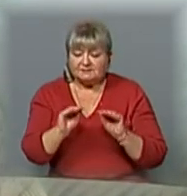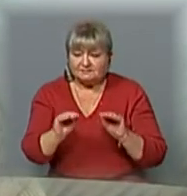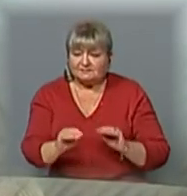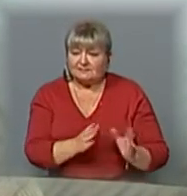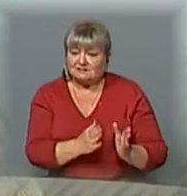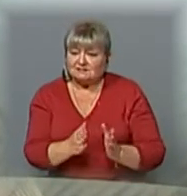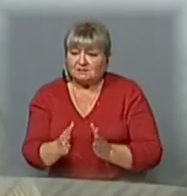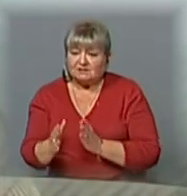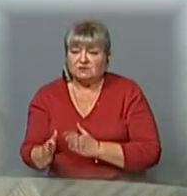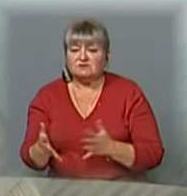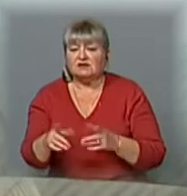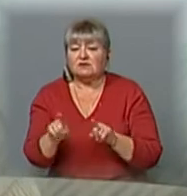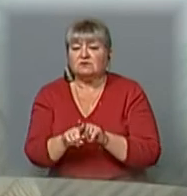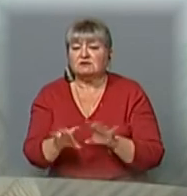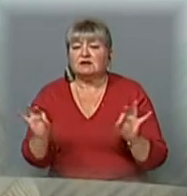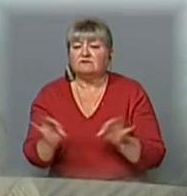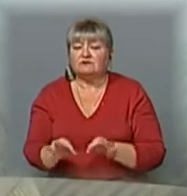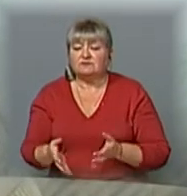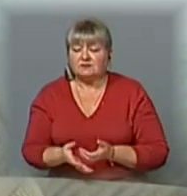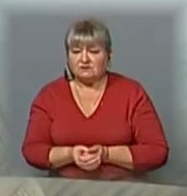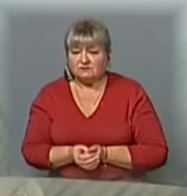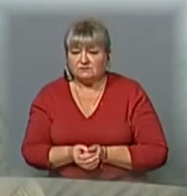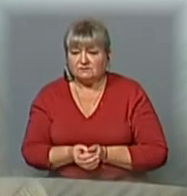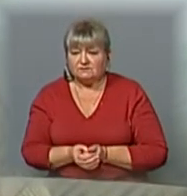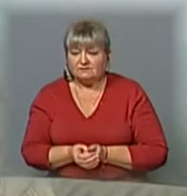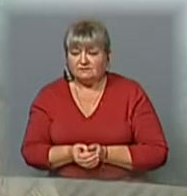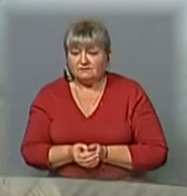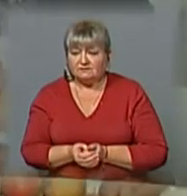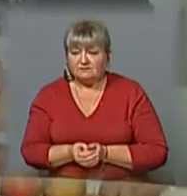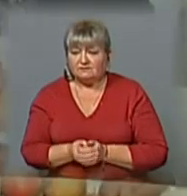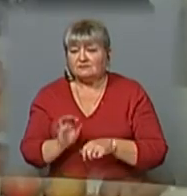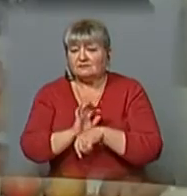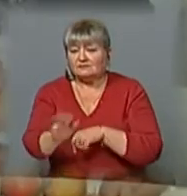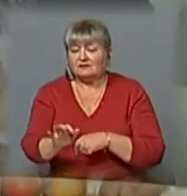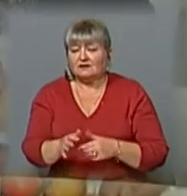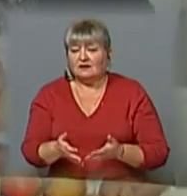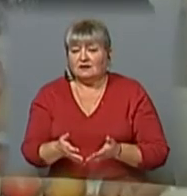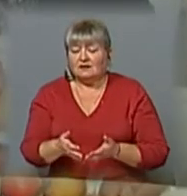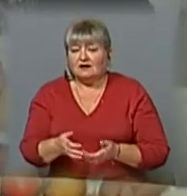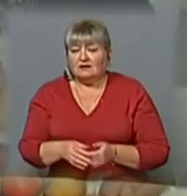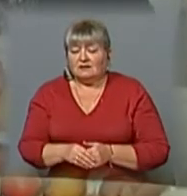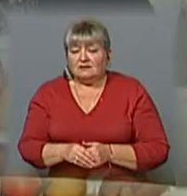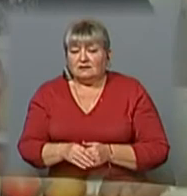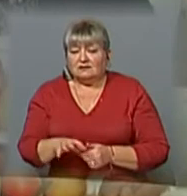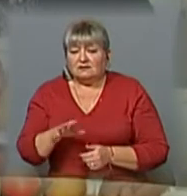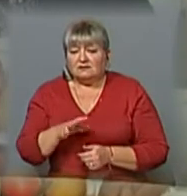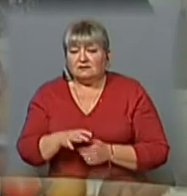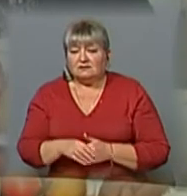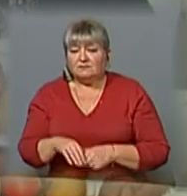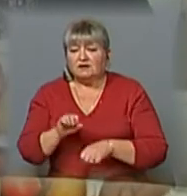і якось вона так відразу пішла між люди. Вирішальна духовна битва мого народу,